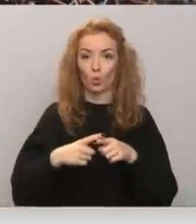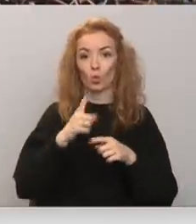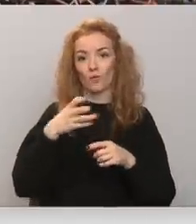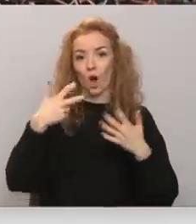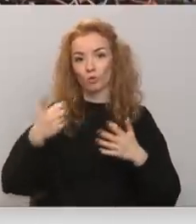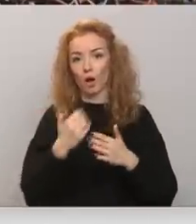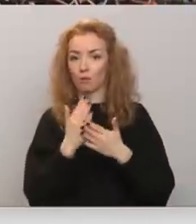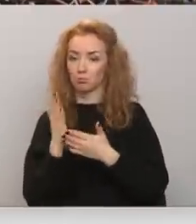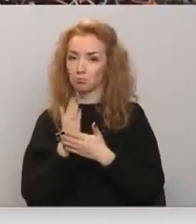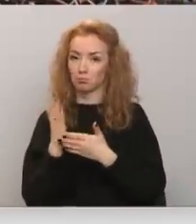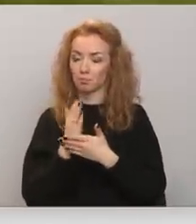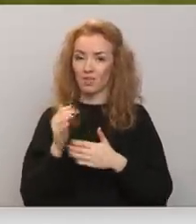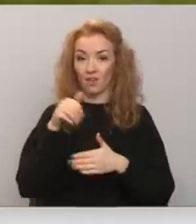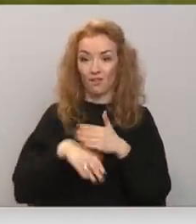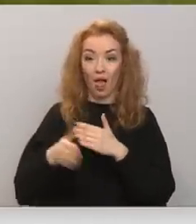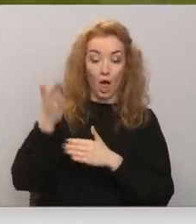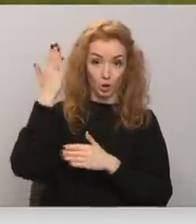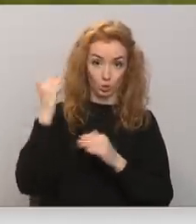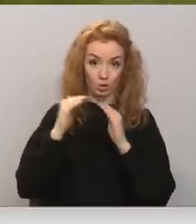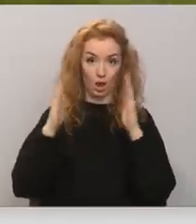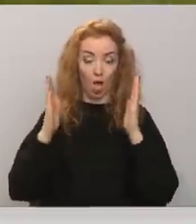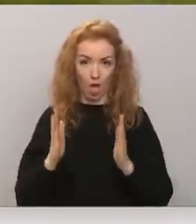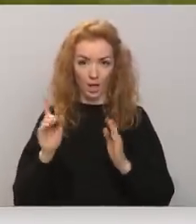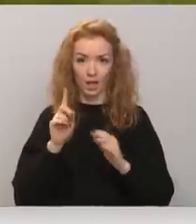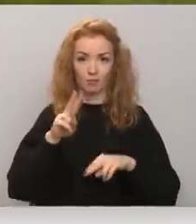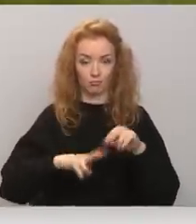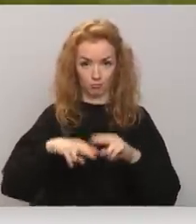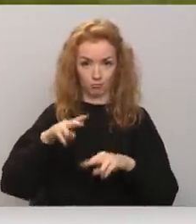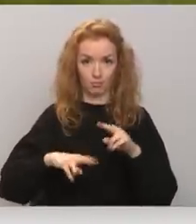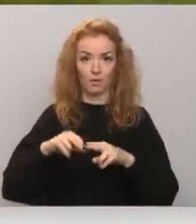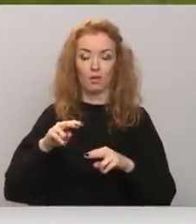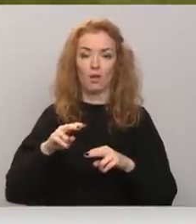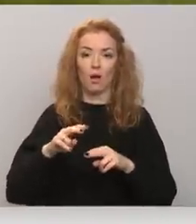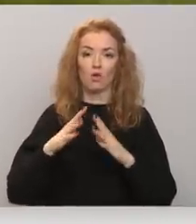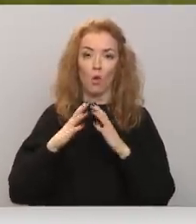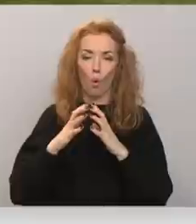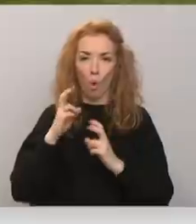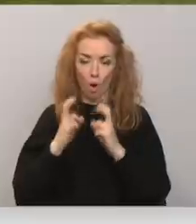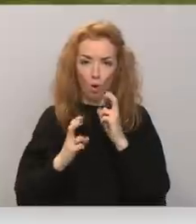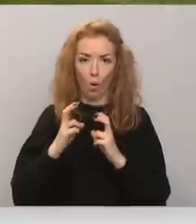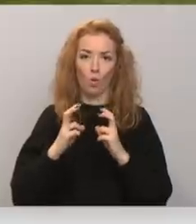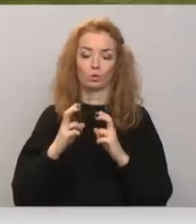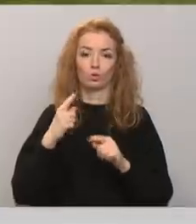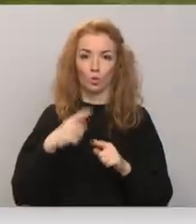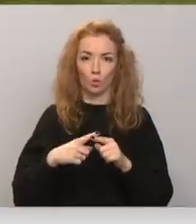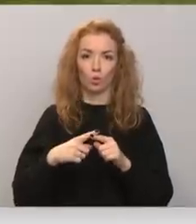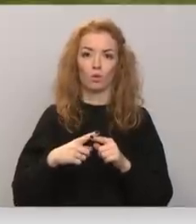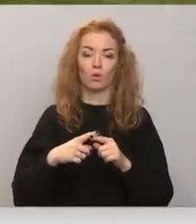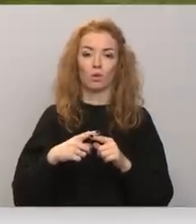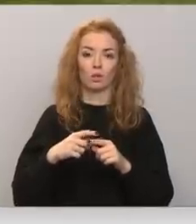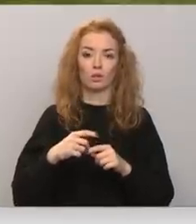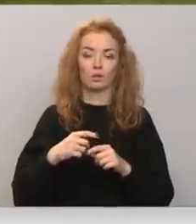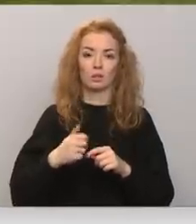gadu sākumā. Vēsturiski tās ēkas ir, protams, cēlusi kolkos vai solkos rudbāžu un pēc sabiedrību